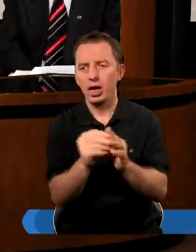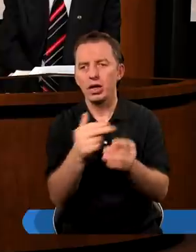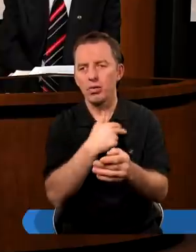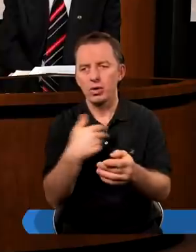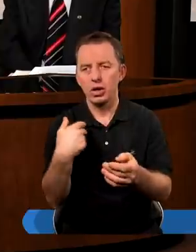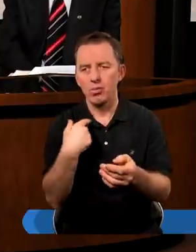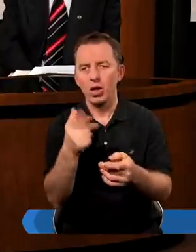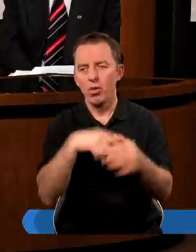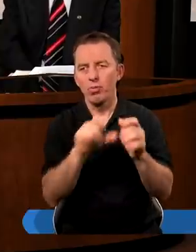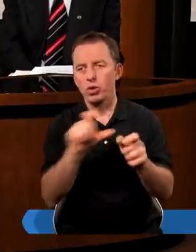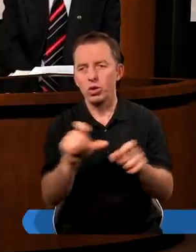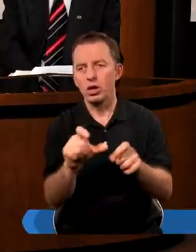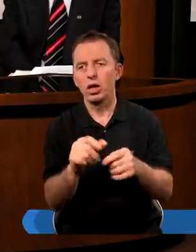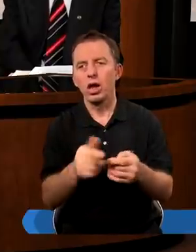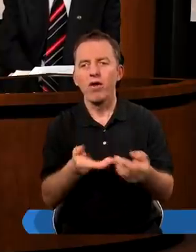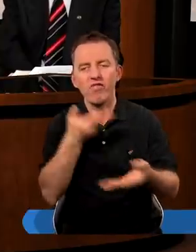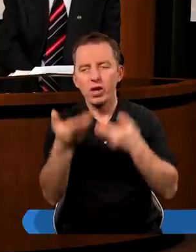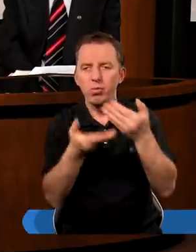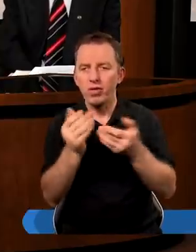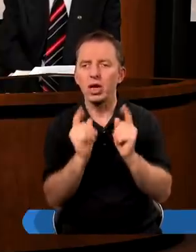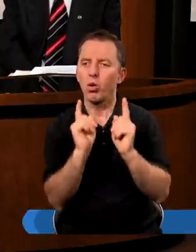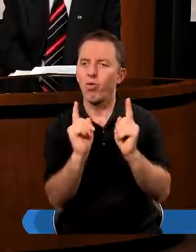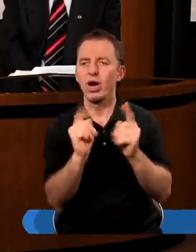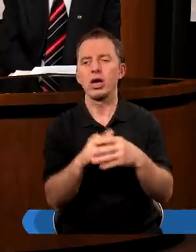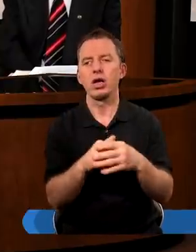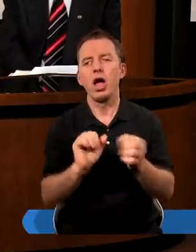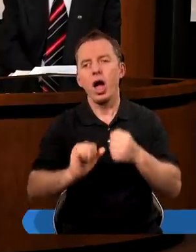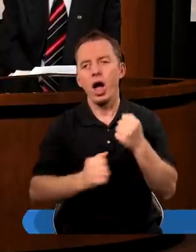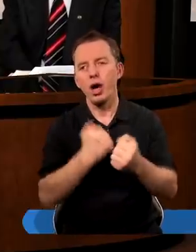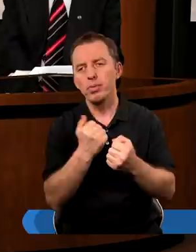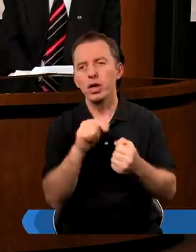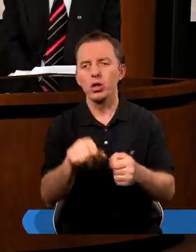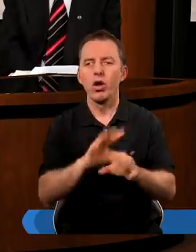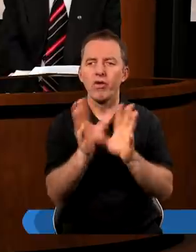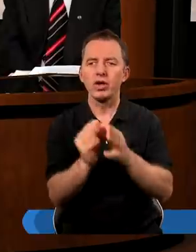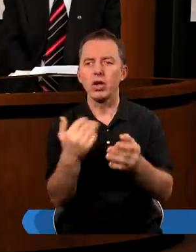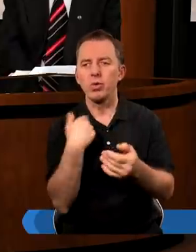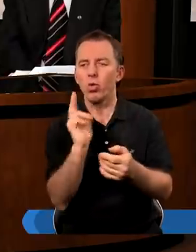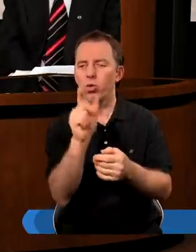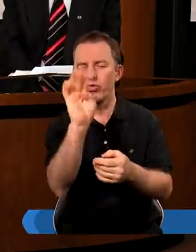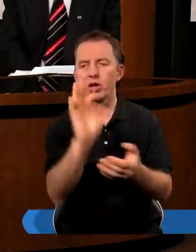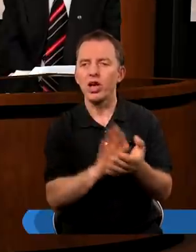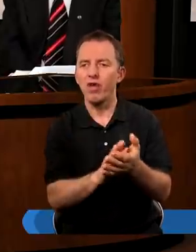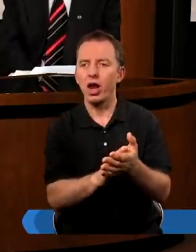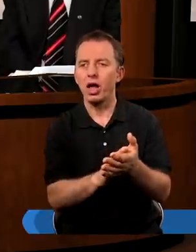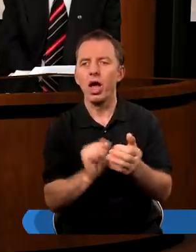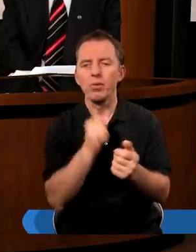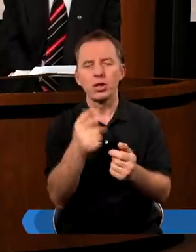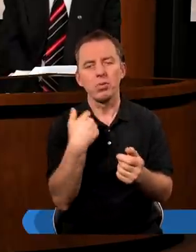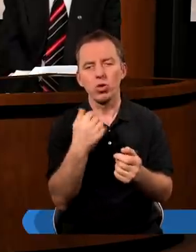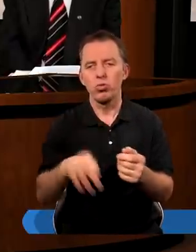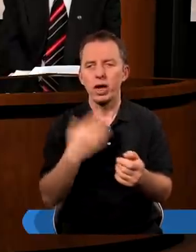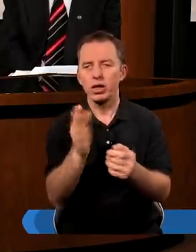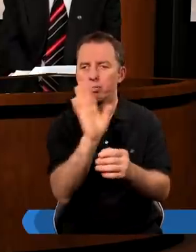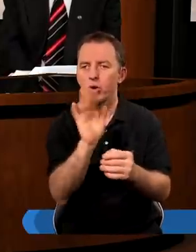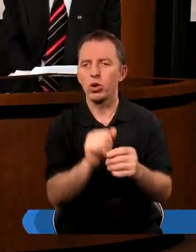nami podczas wypowiadanych uwag, aby wszystko było ku Twojej chwale, abyś był,